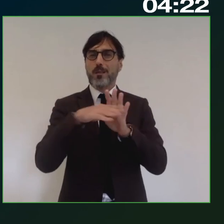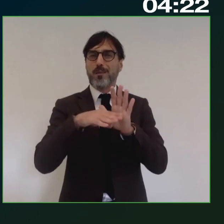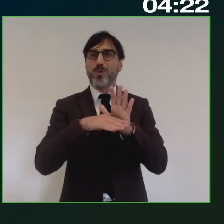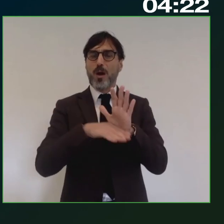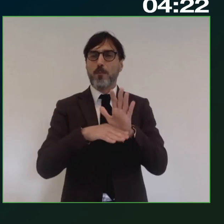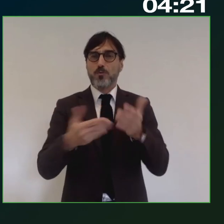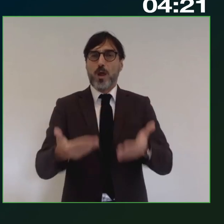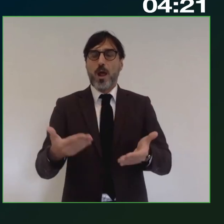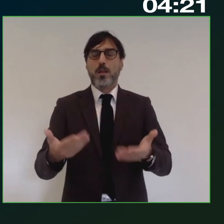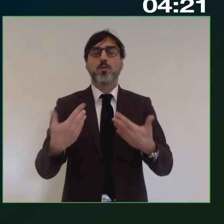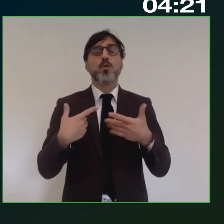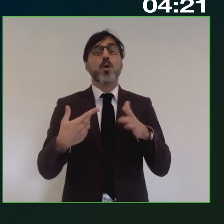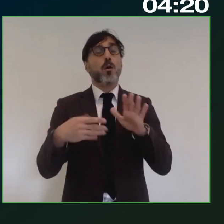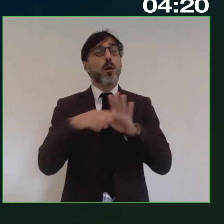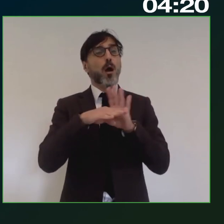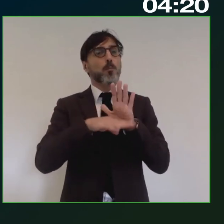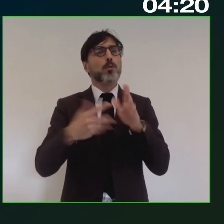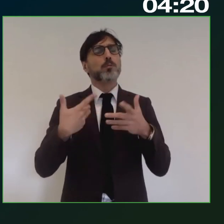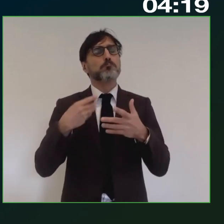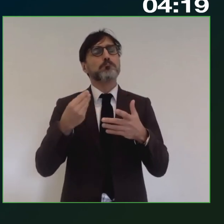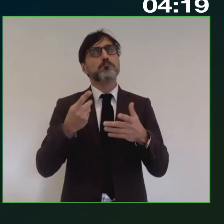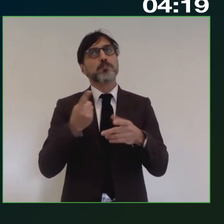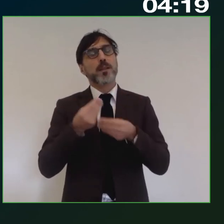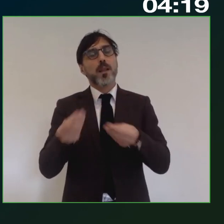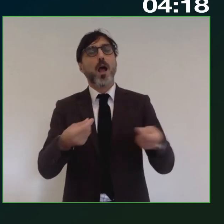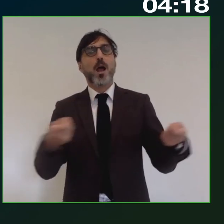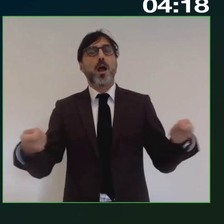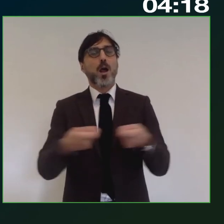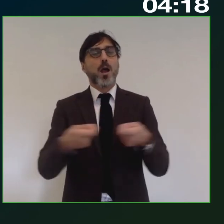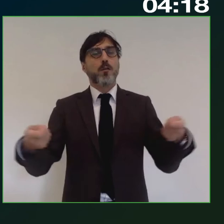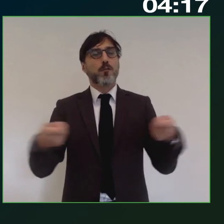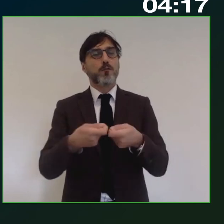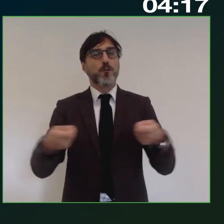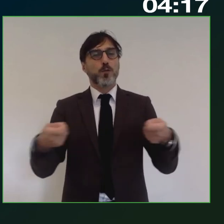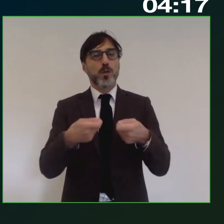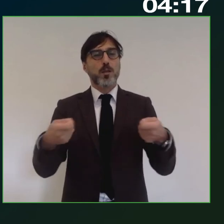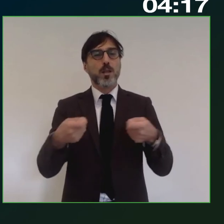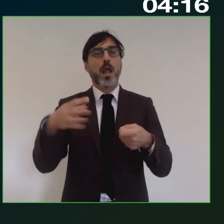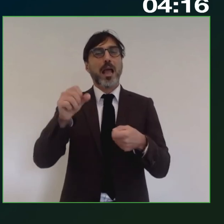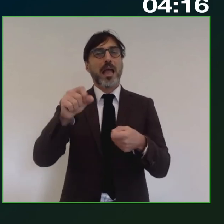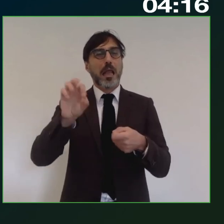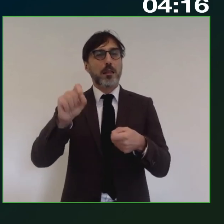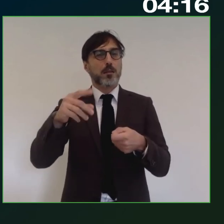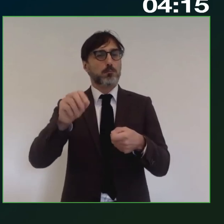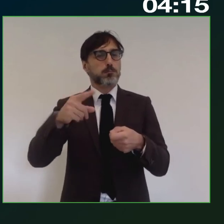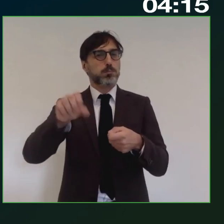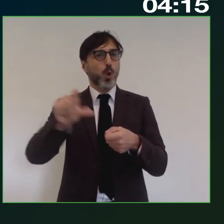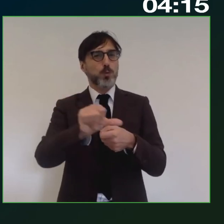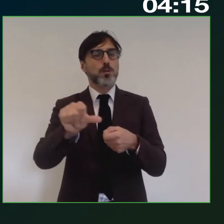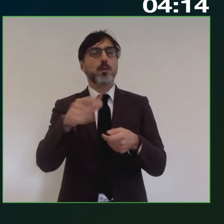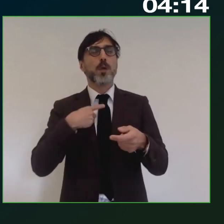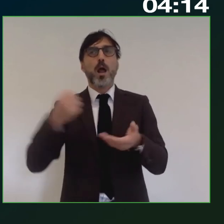corso che sfrutta la flessibilità concessa da CRI e CRI plus per sostenere con le risorse del PON